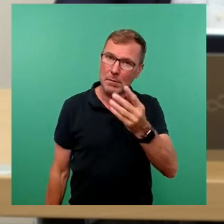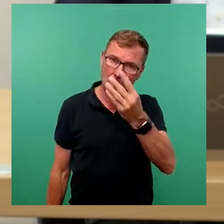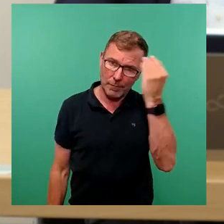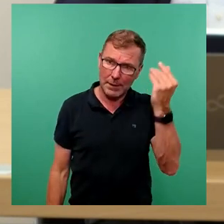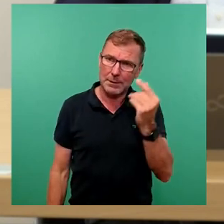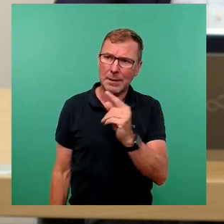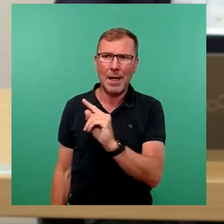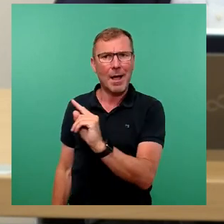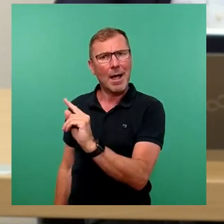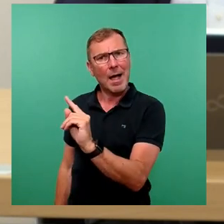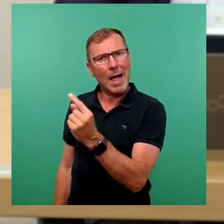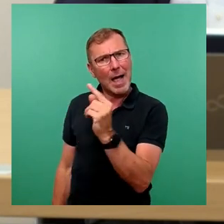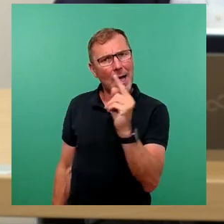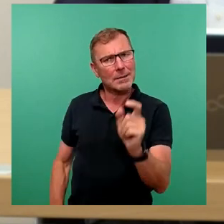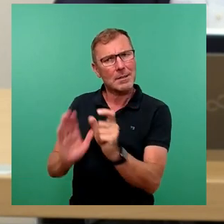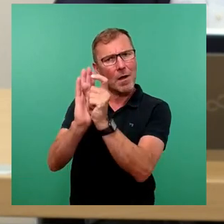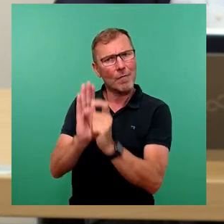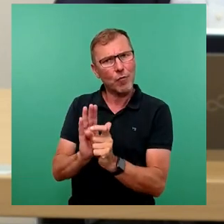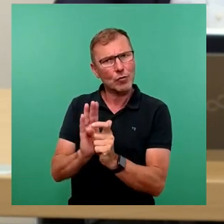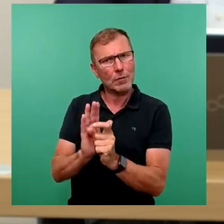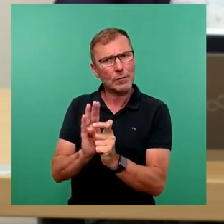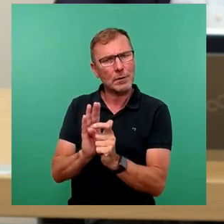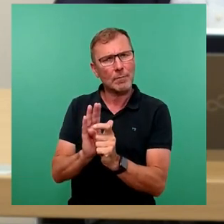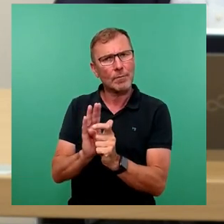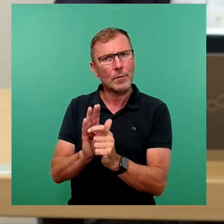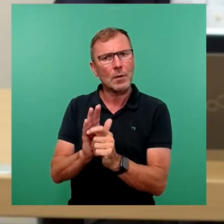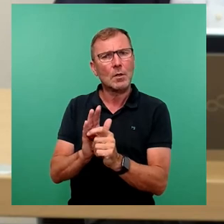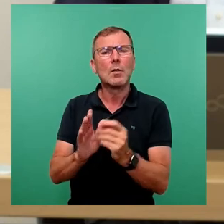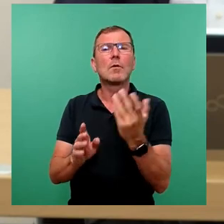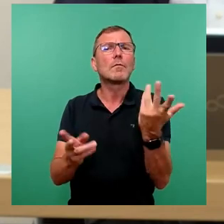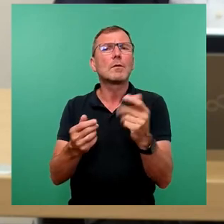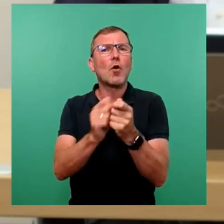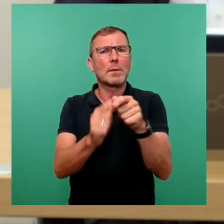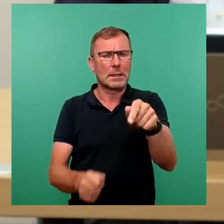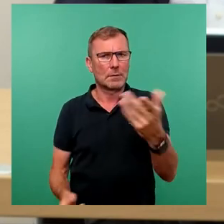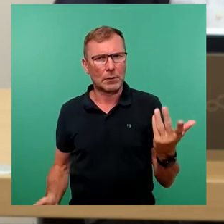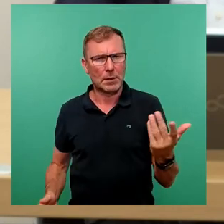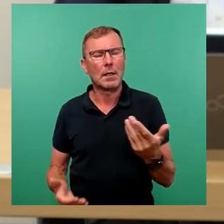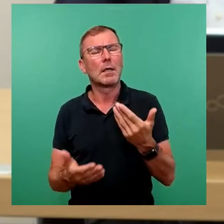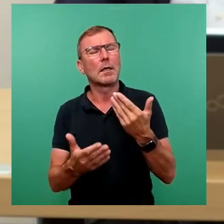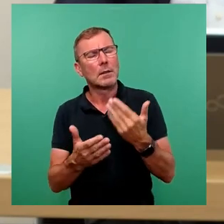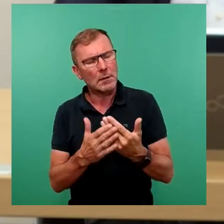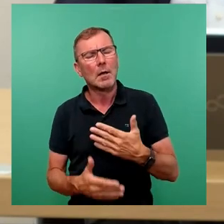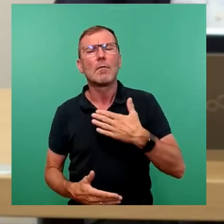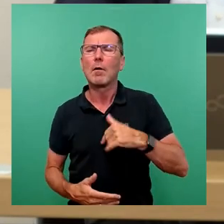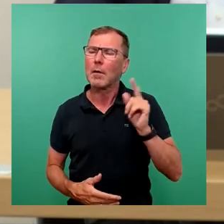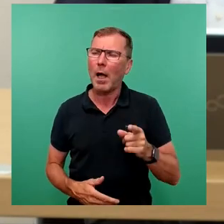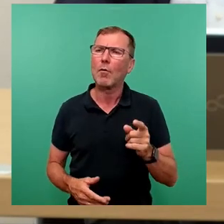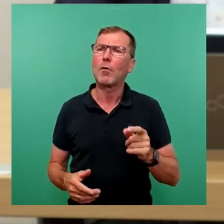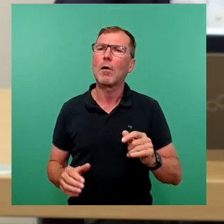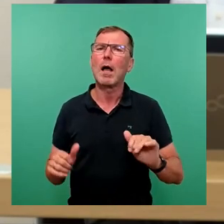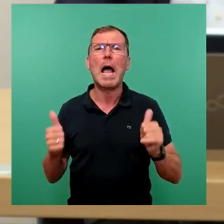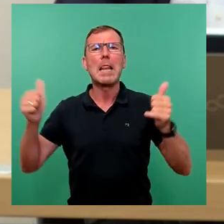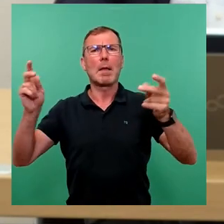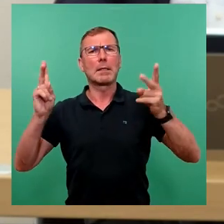Vorschrift mal schon im Vorauseilenden großartig umgesetzt wird. Deswegen haben wir uns, und wir wollen auch eine lebendige Stadt als Stadtspitze,